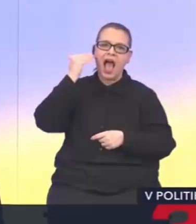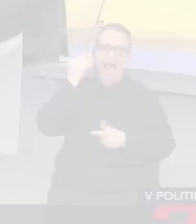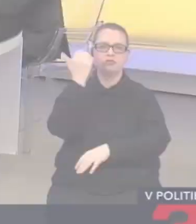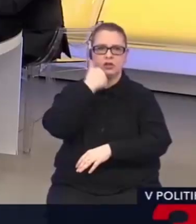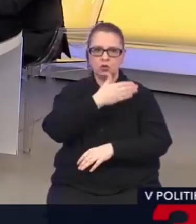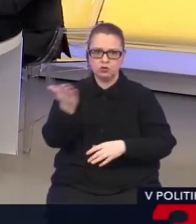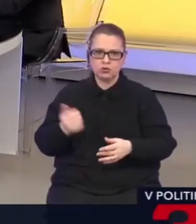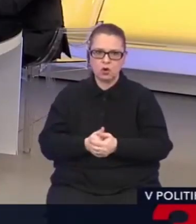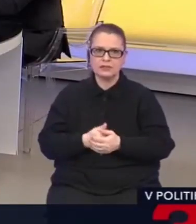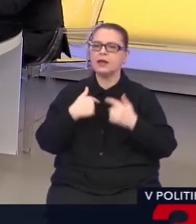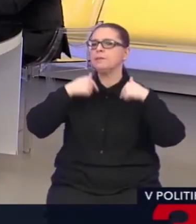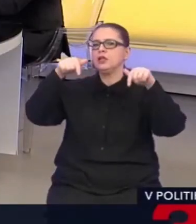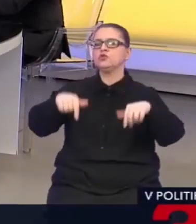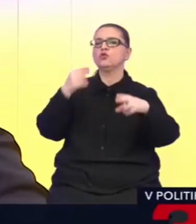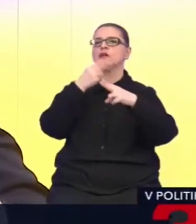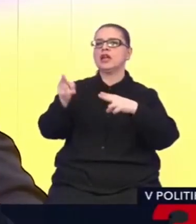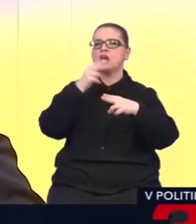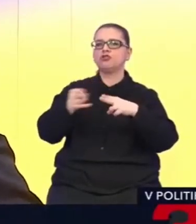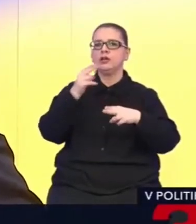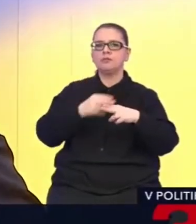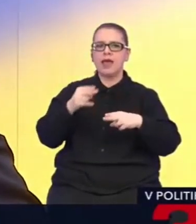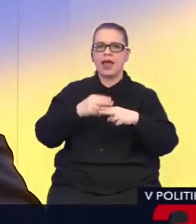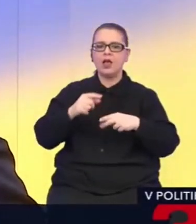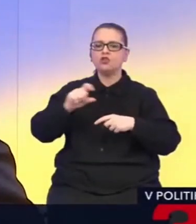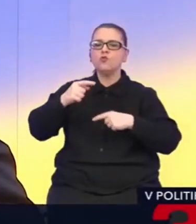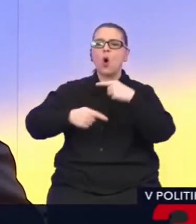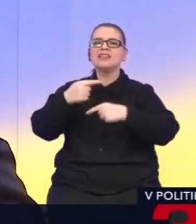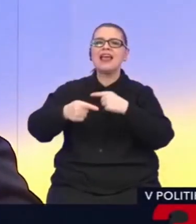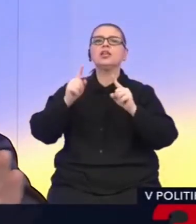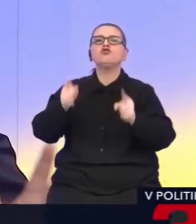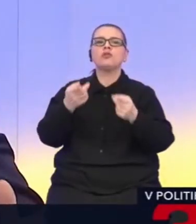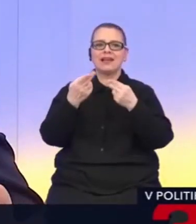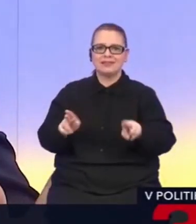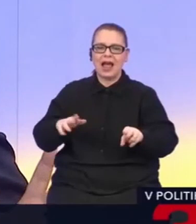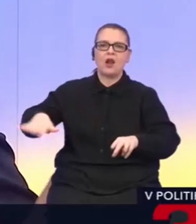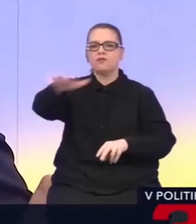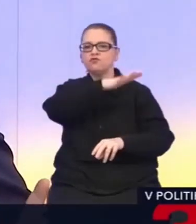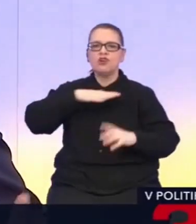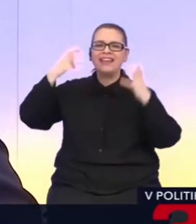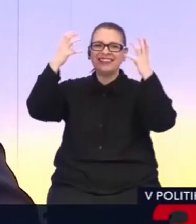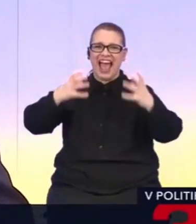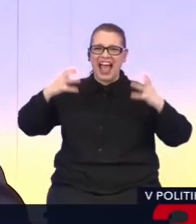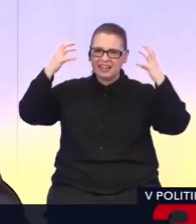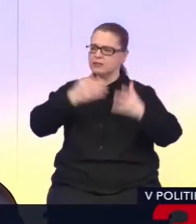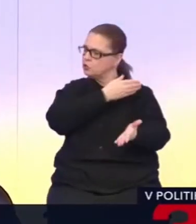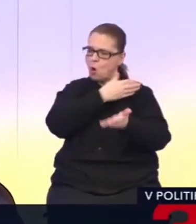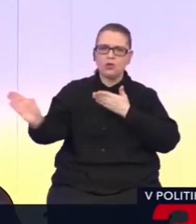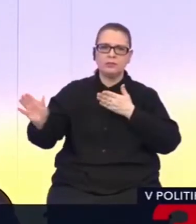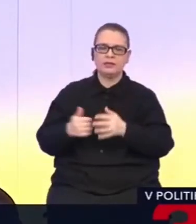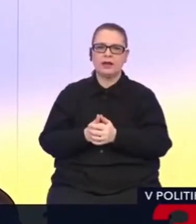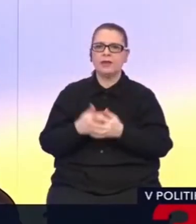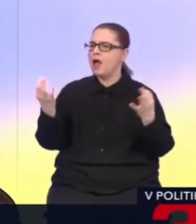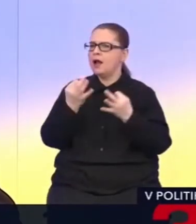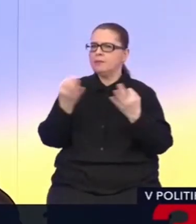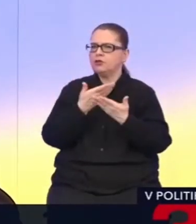To je hrozné. My tu na teraz riešime dôsledky toho, čo sa stalo. To znamená agresiu. Všetci ju odmietame. Ale prečo sa nikto